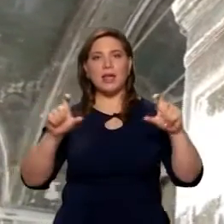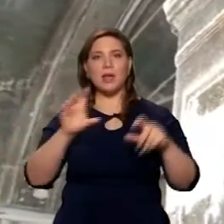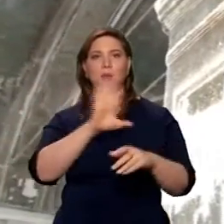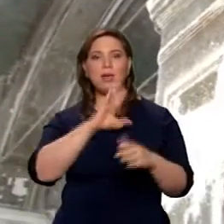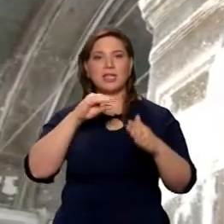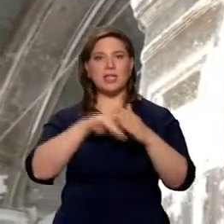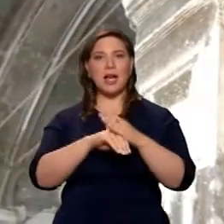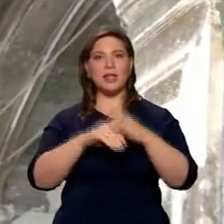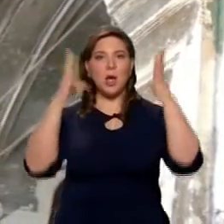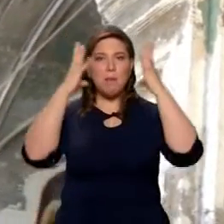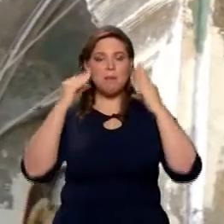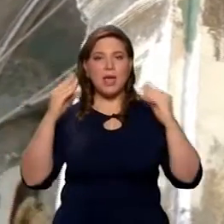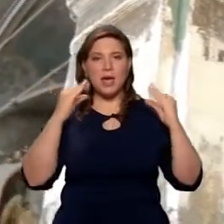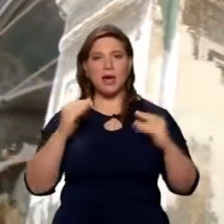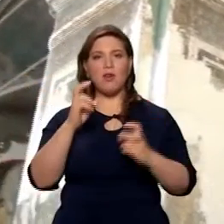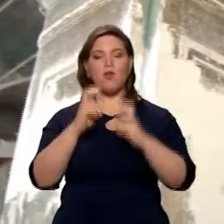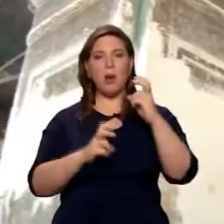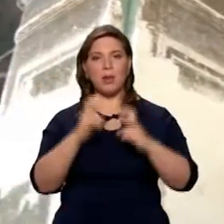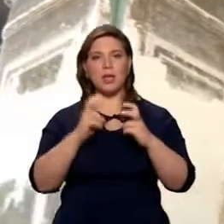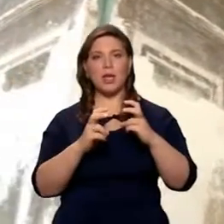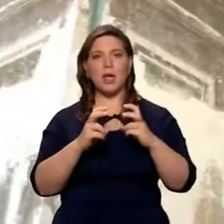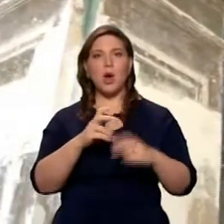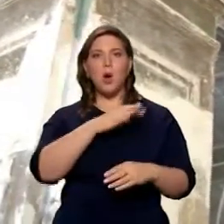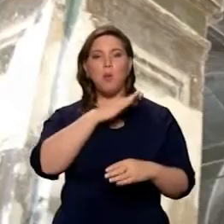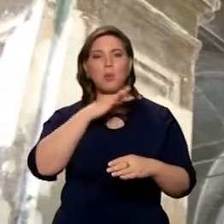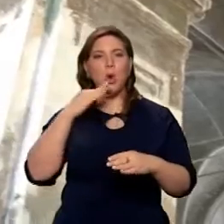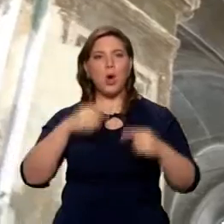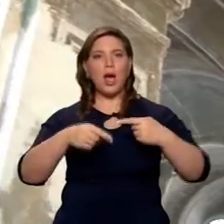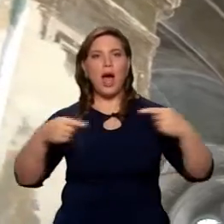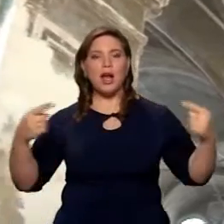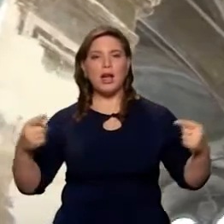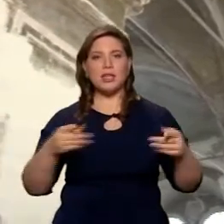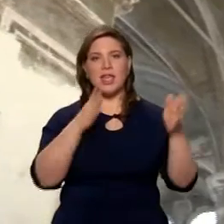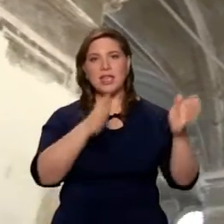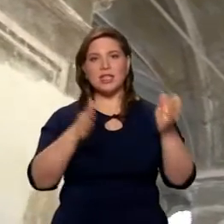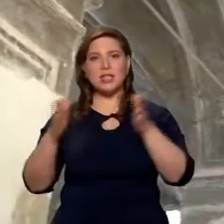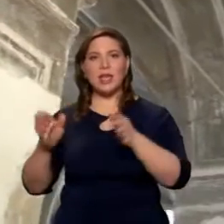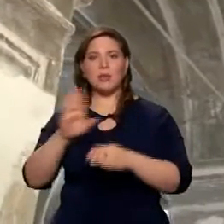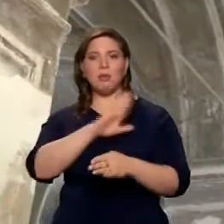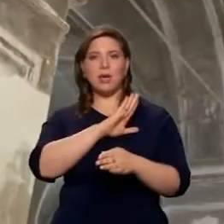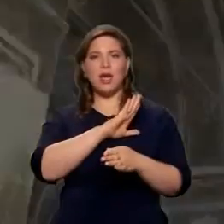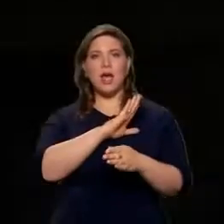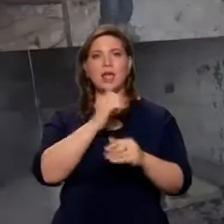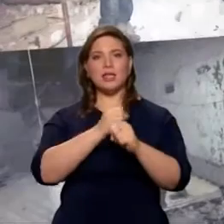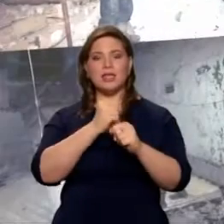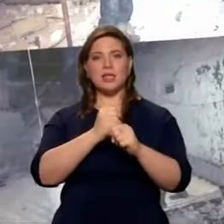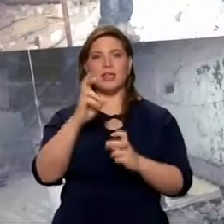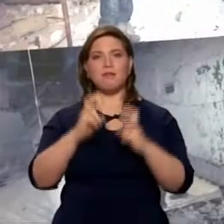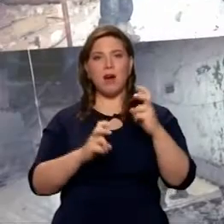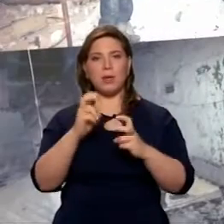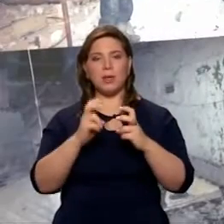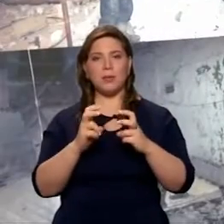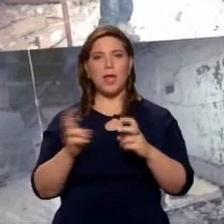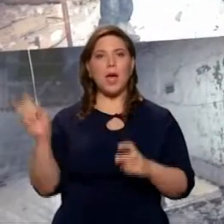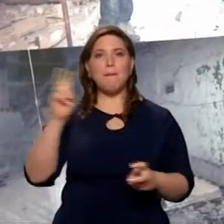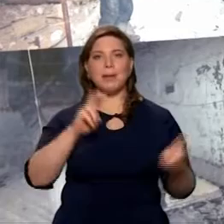межэтажное перекрытие, было много разных дверей там. И на втором этаже, и на первом, сделанной уже фабрикой. Прихожане